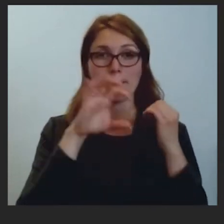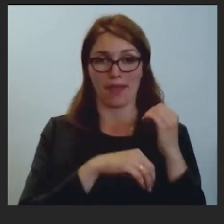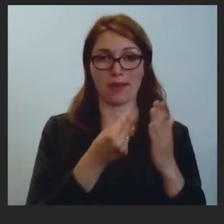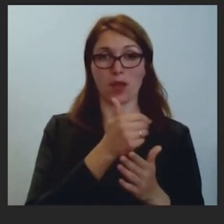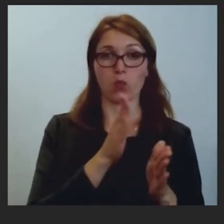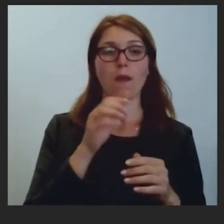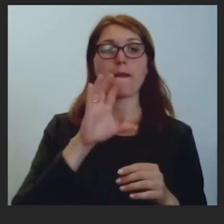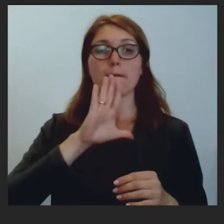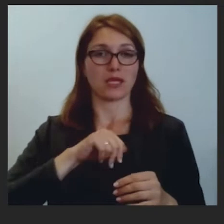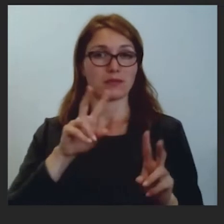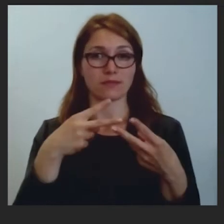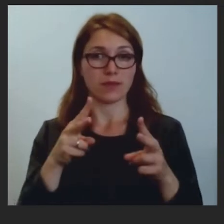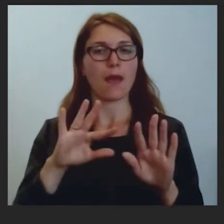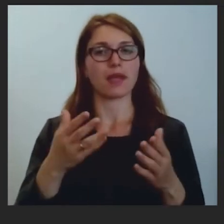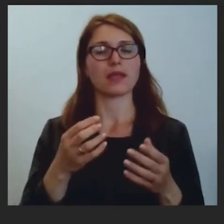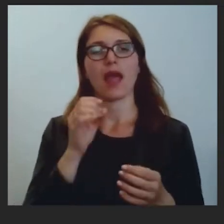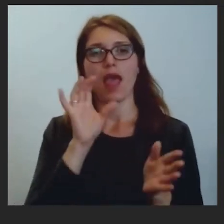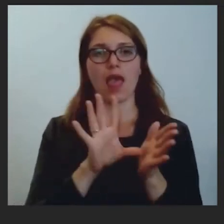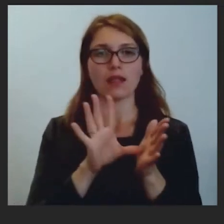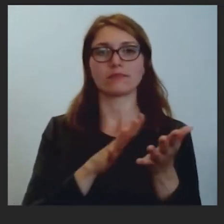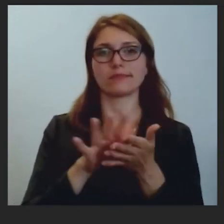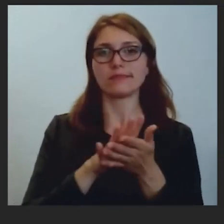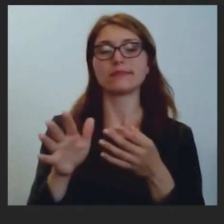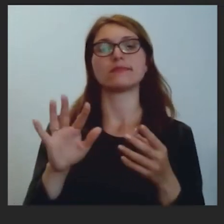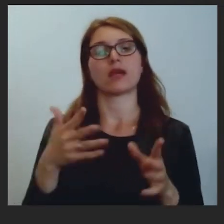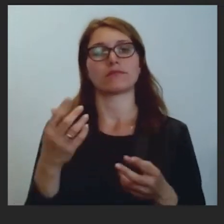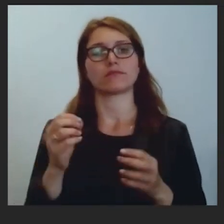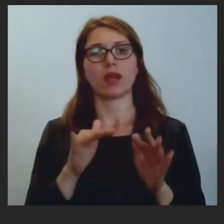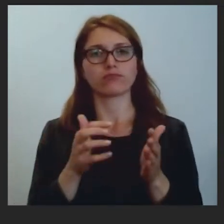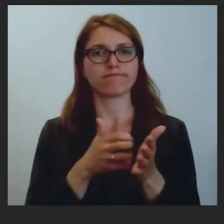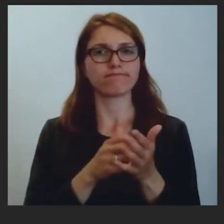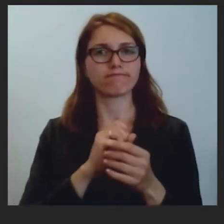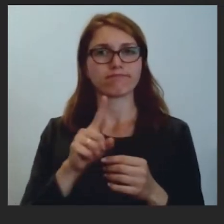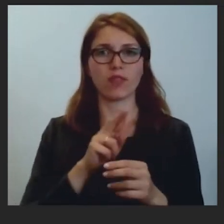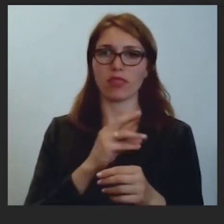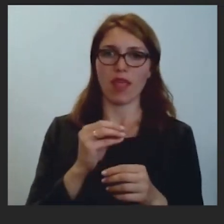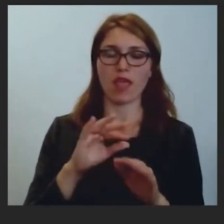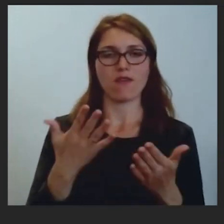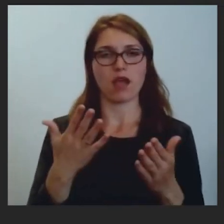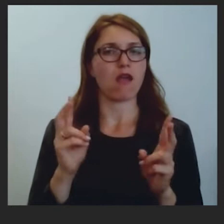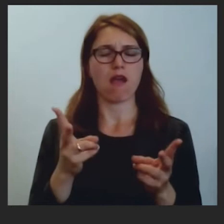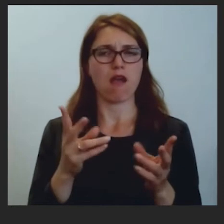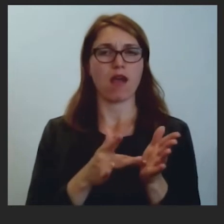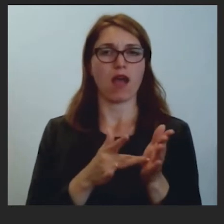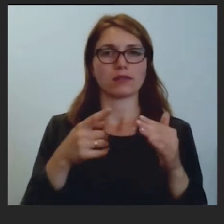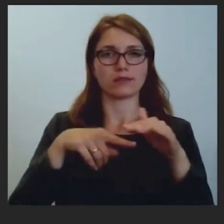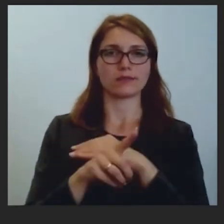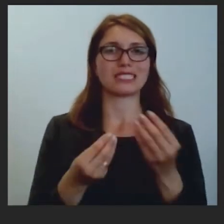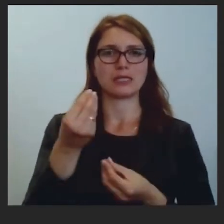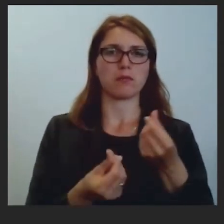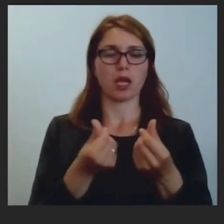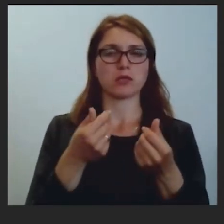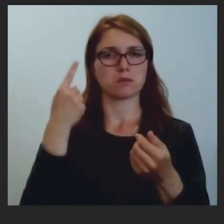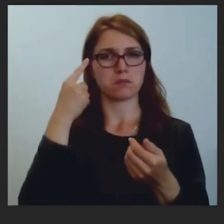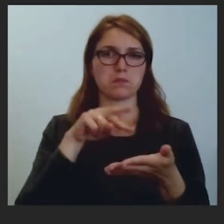Par tiem energo ietilpīgiem uzņēmēm par sadalstu tarifu ne. Tad atiecīgi jautājums, kas izrēt no šī kādas ir izmaksas paredzētas